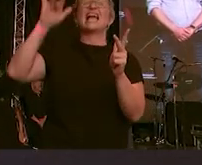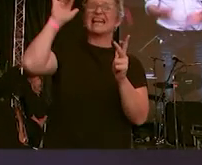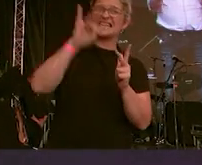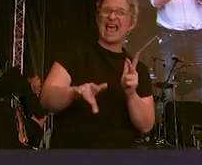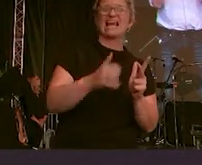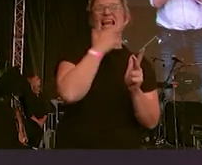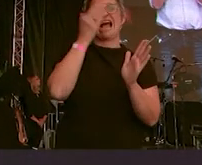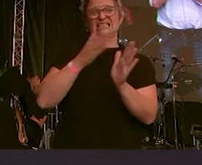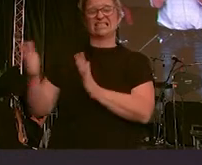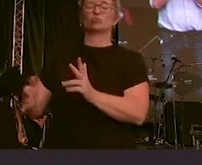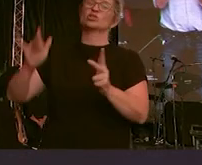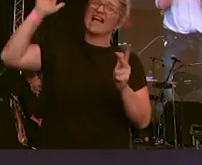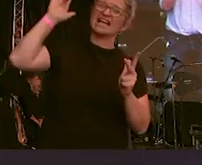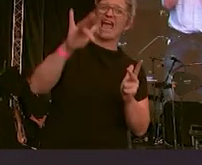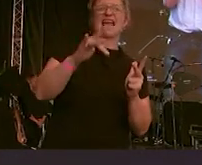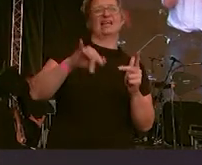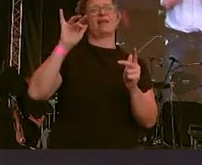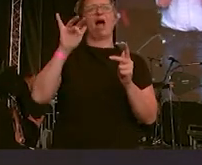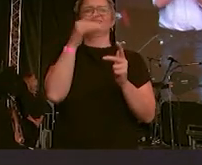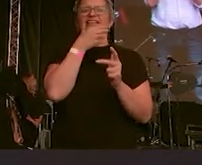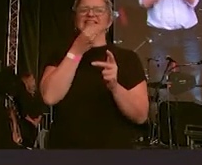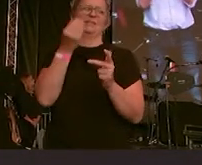Applaus